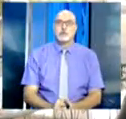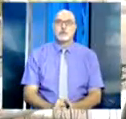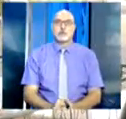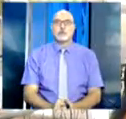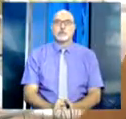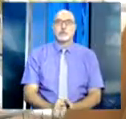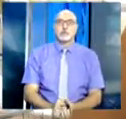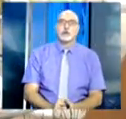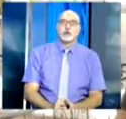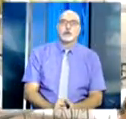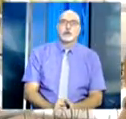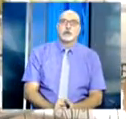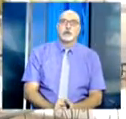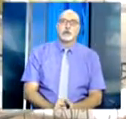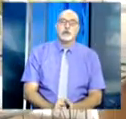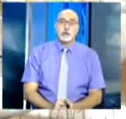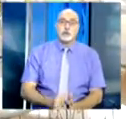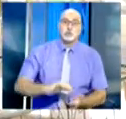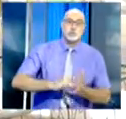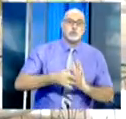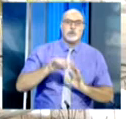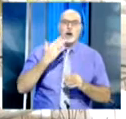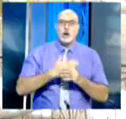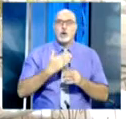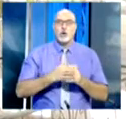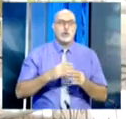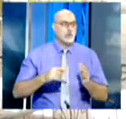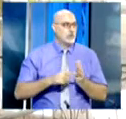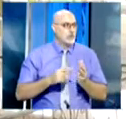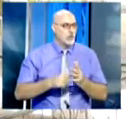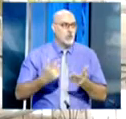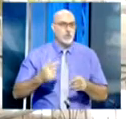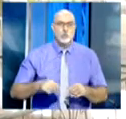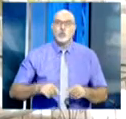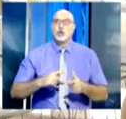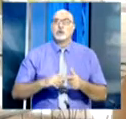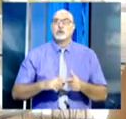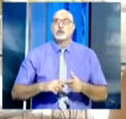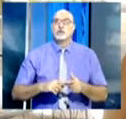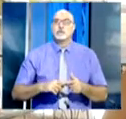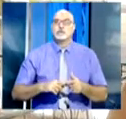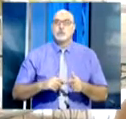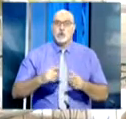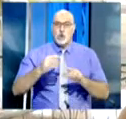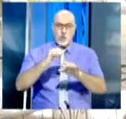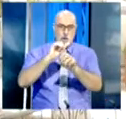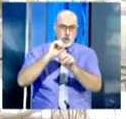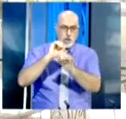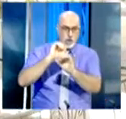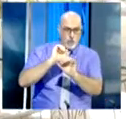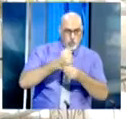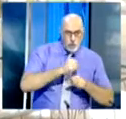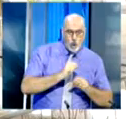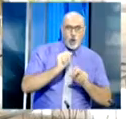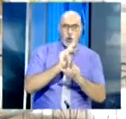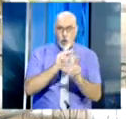طابع مختلف بحيث أن المؤسسات التربوية عندما نقوم على قيامها ونأتي من أجل تنظيف هذه المناطق